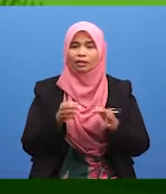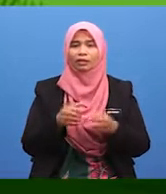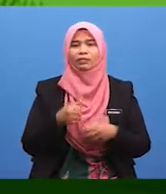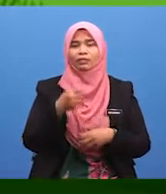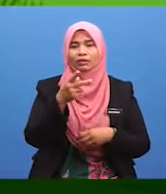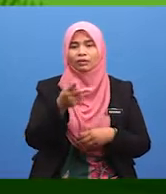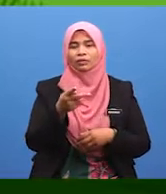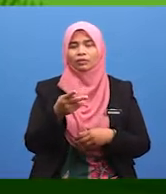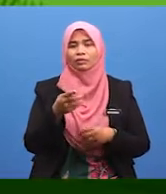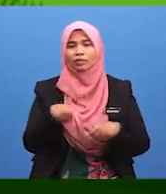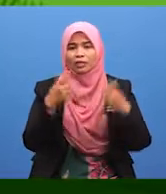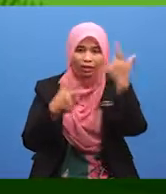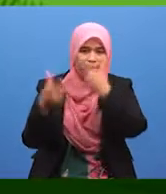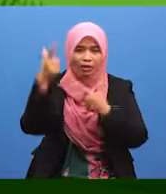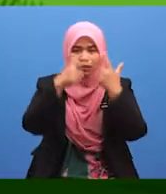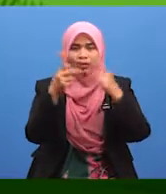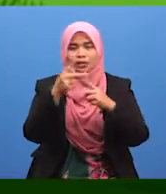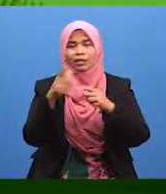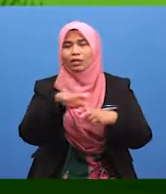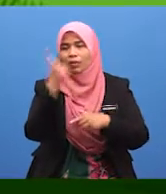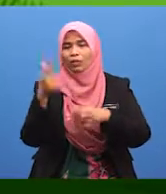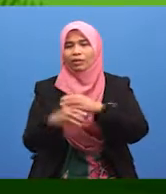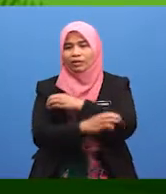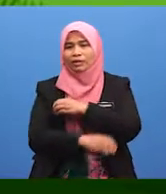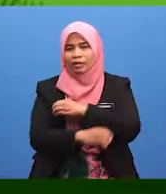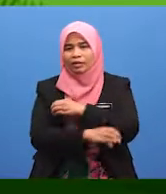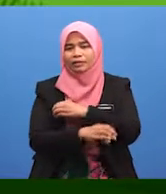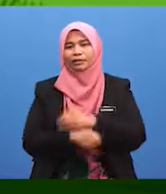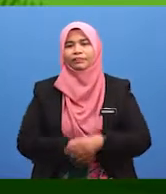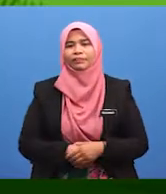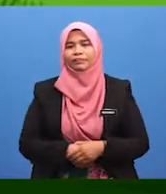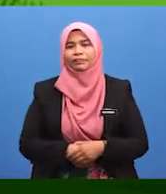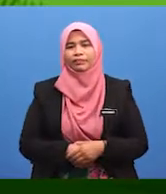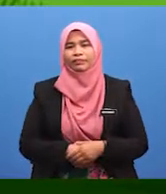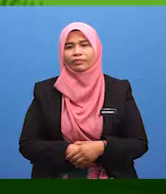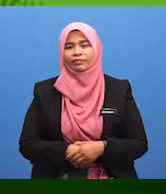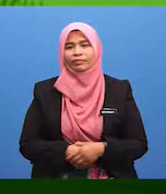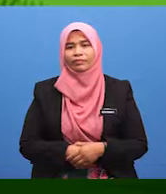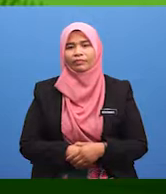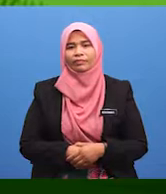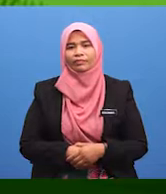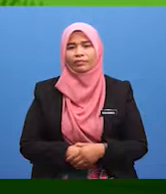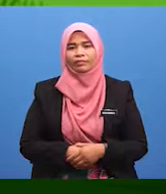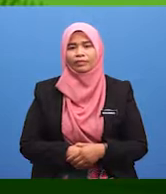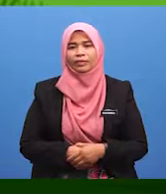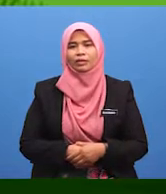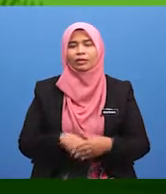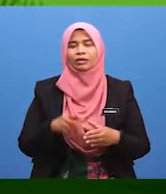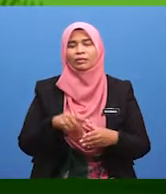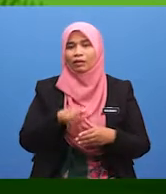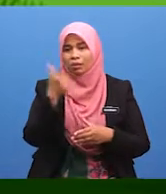Sekiranya kamu melancong ke luar negara, ni mesti mak-mak-mak bapak kita, orang-orang yang berkemampuan